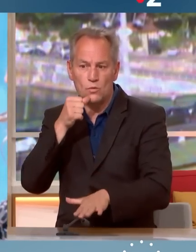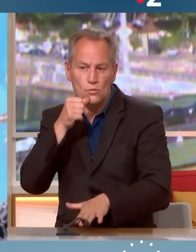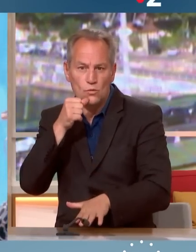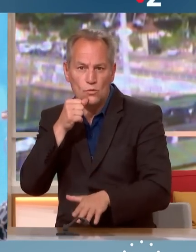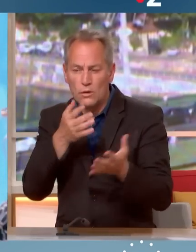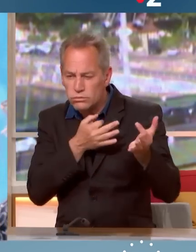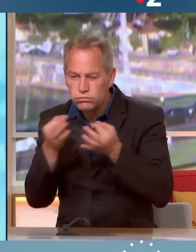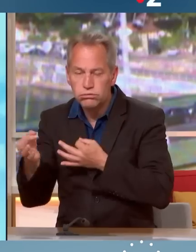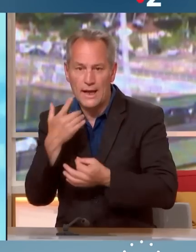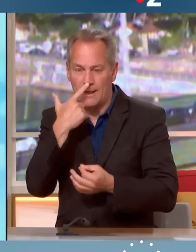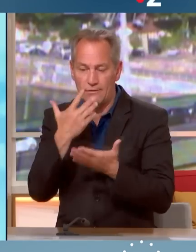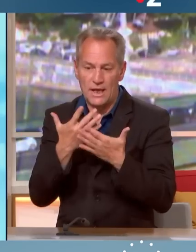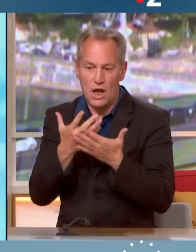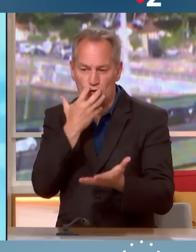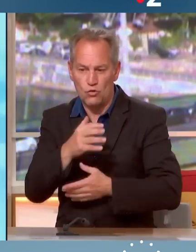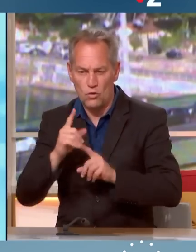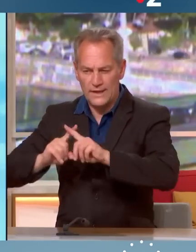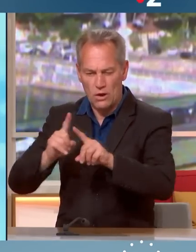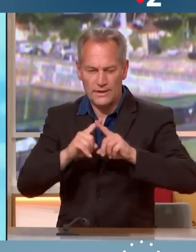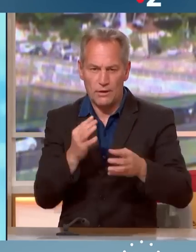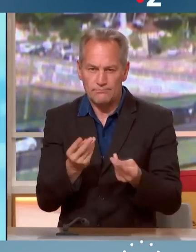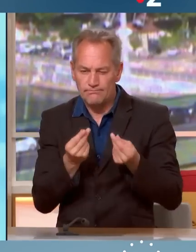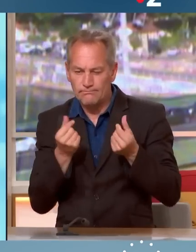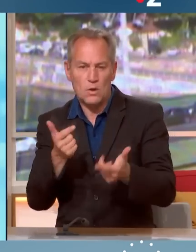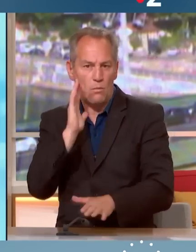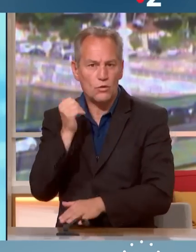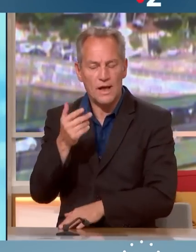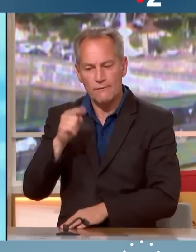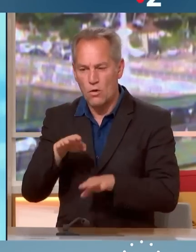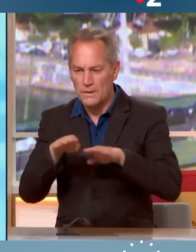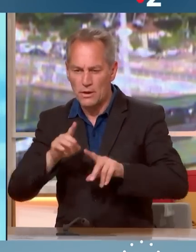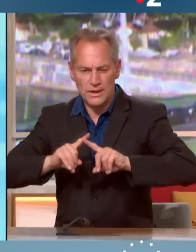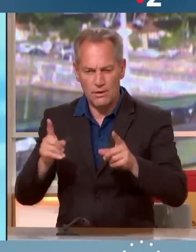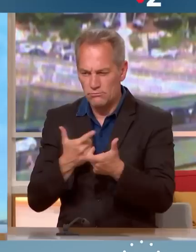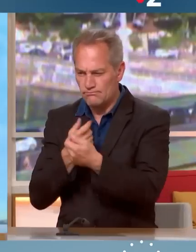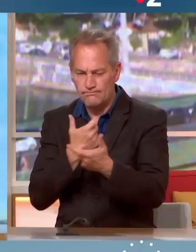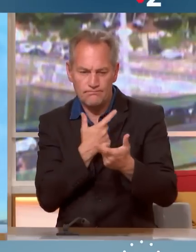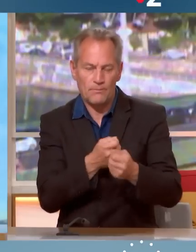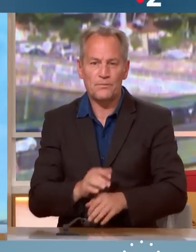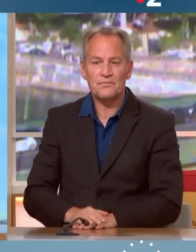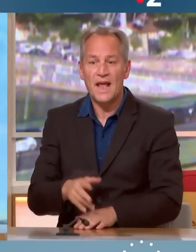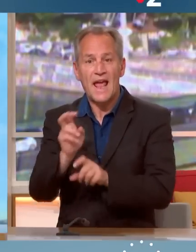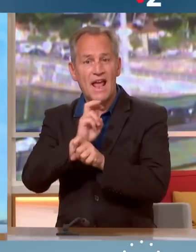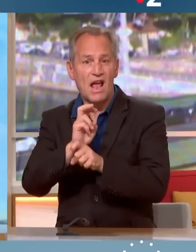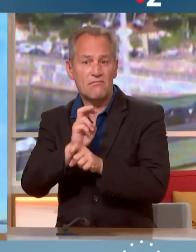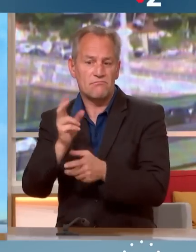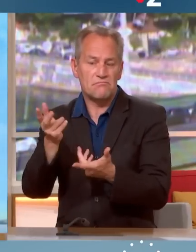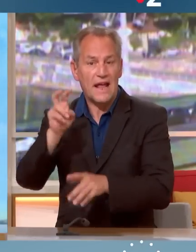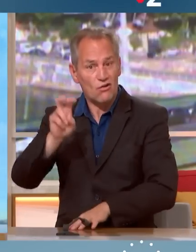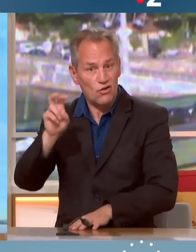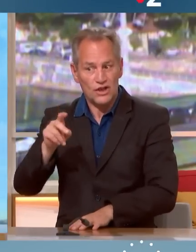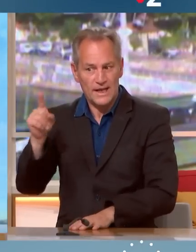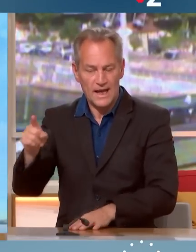exemple. Bien sûr, nous sommes à trois jours de ces législatives. Les sujets de l'écologie sont majeurs, on le sait, parmi les préoccupations des Français. Quand vous voyez ce que propose